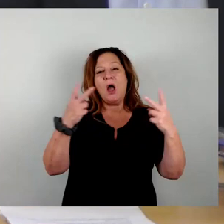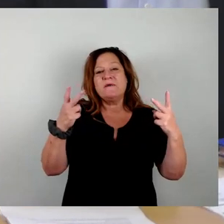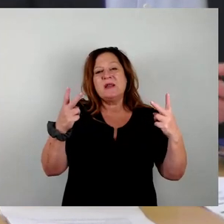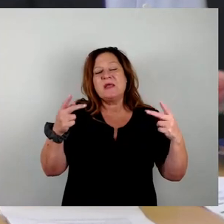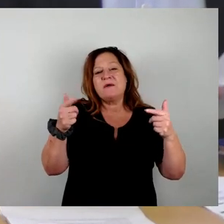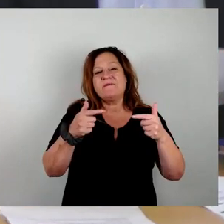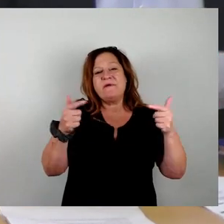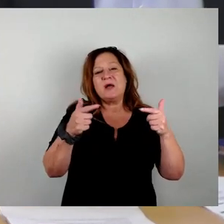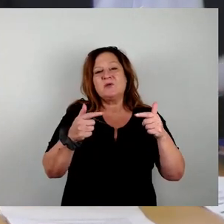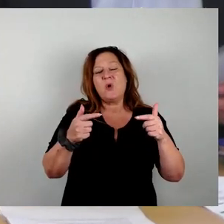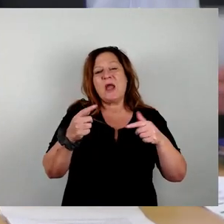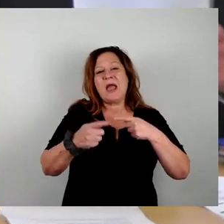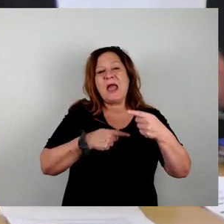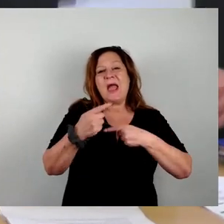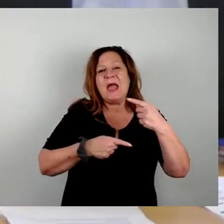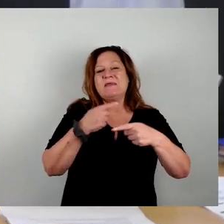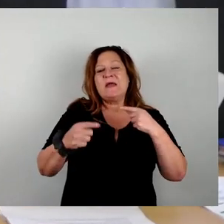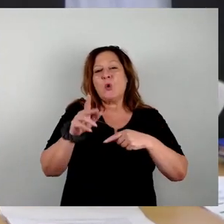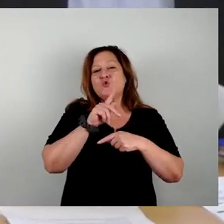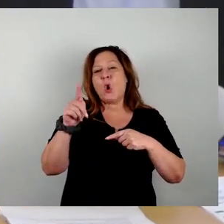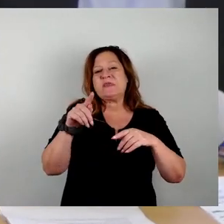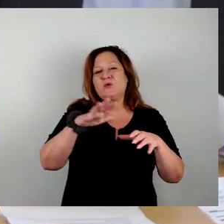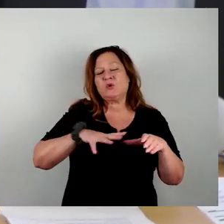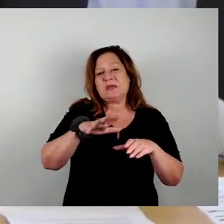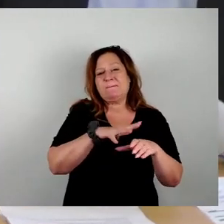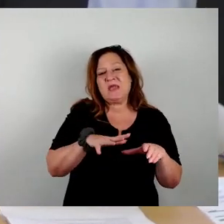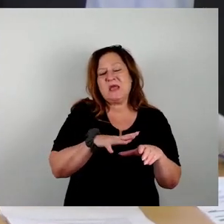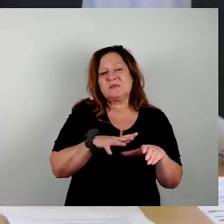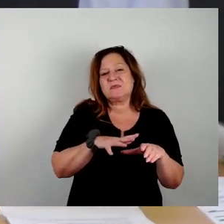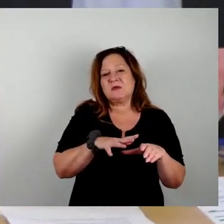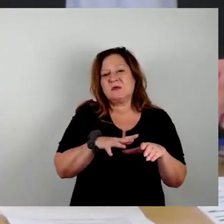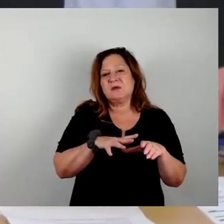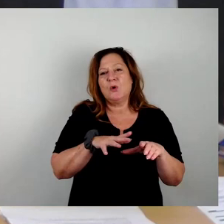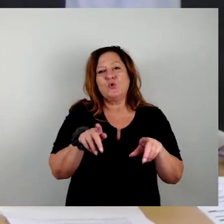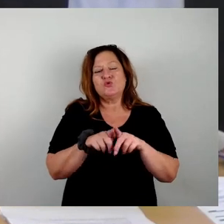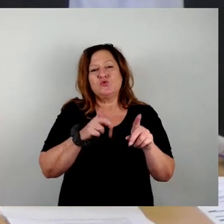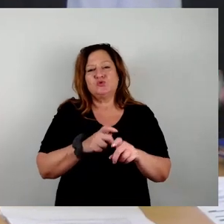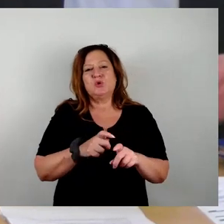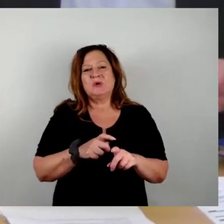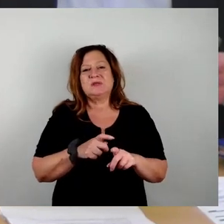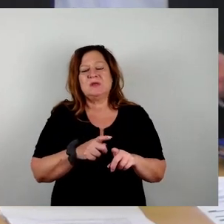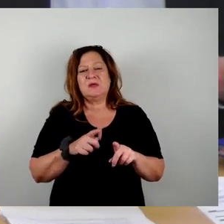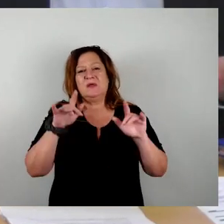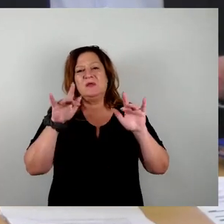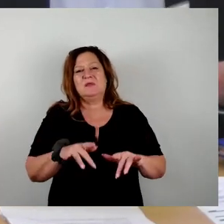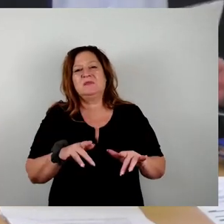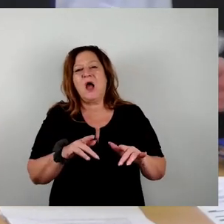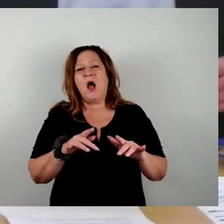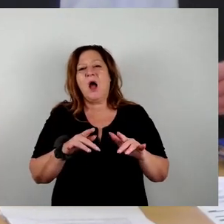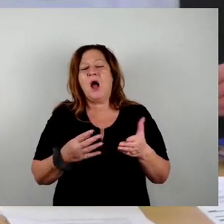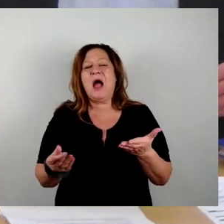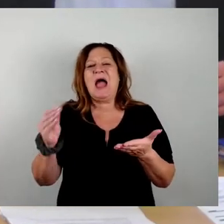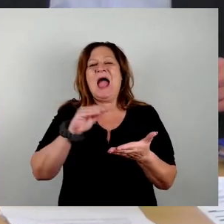Konzessionsgebietes. Und da habe ich vorliegen Ergänzungsanträge